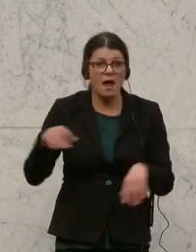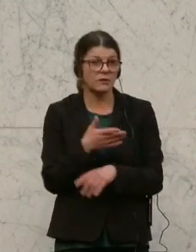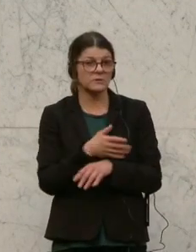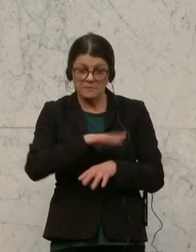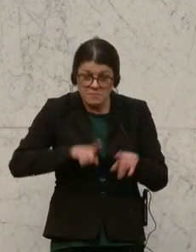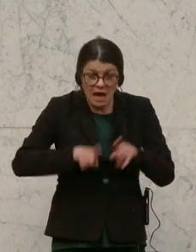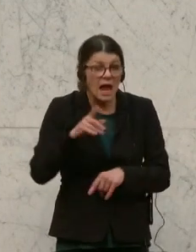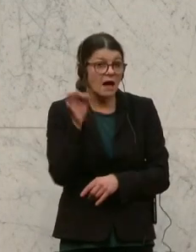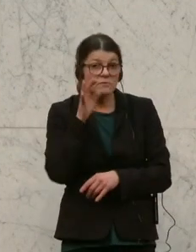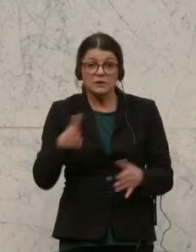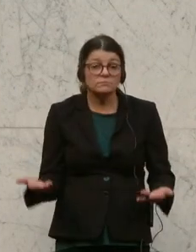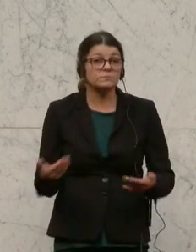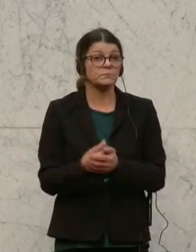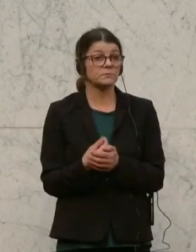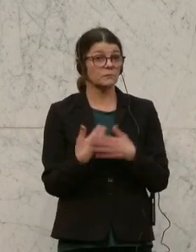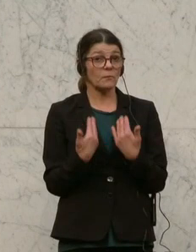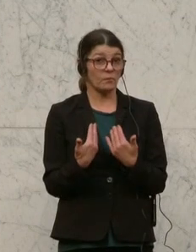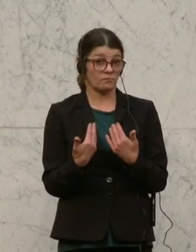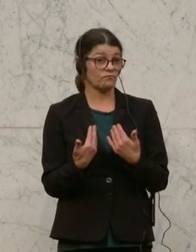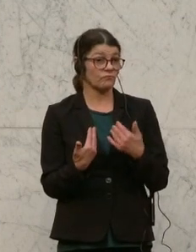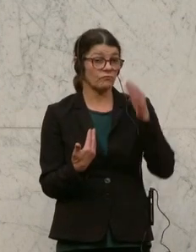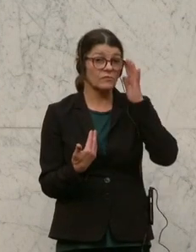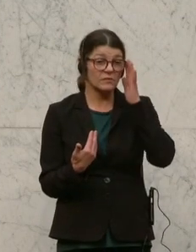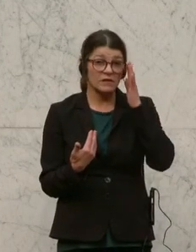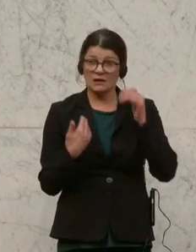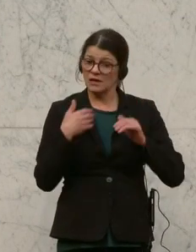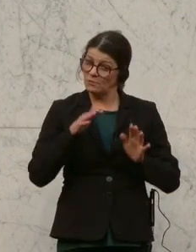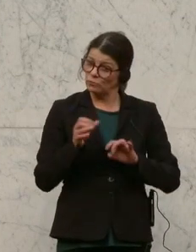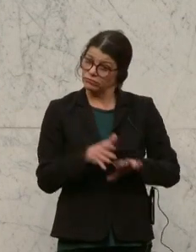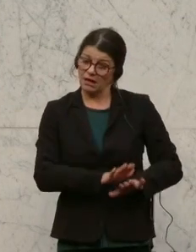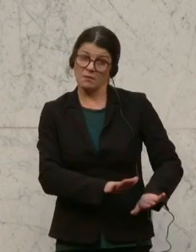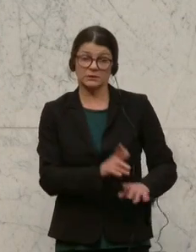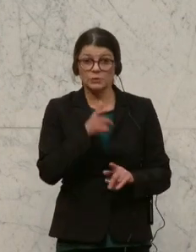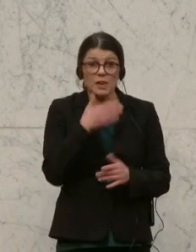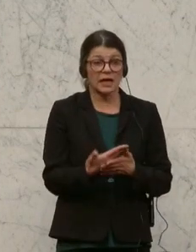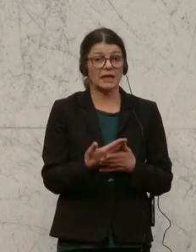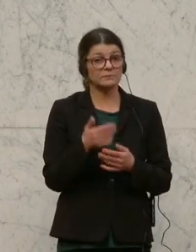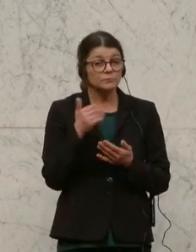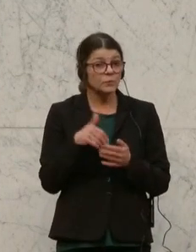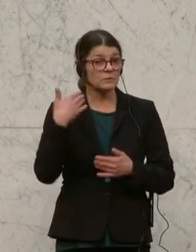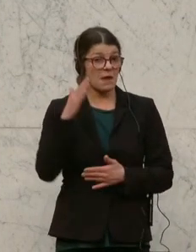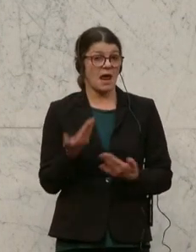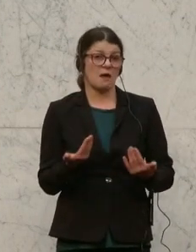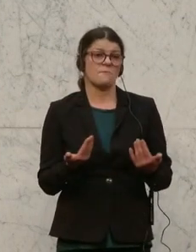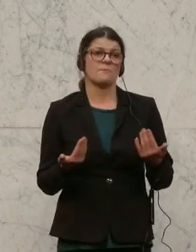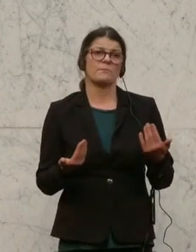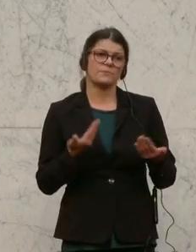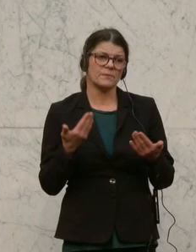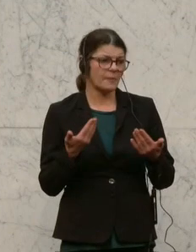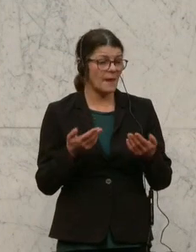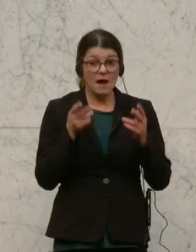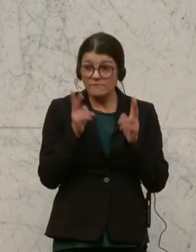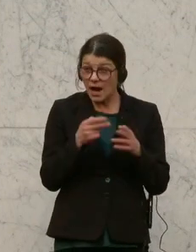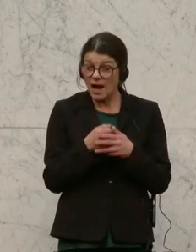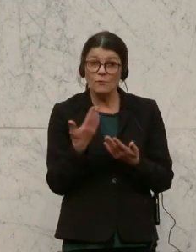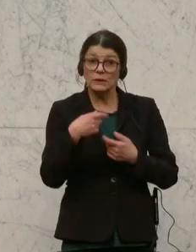Kindergärtnerinnen hier abgeht und stattdessen sozusagen wirklich einfach da, wo